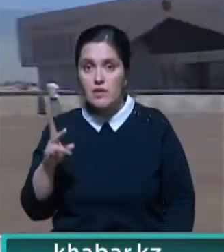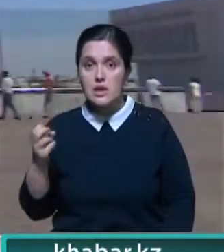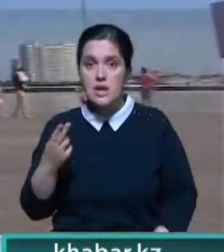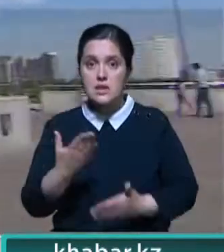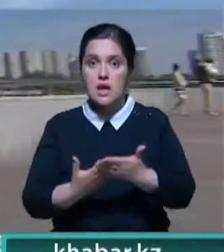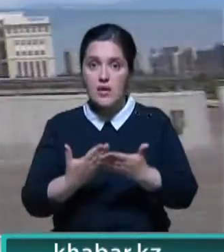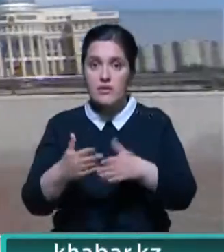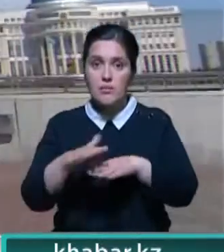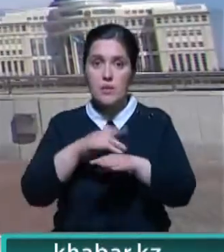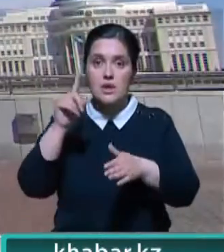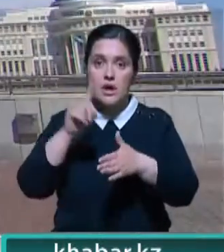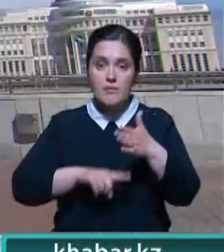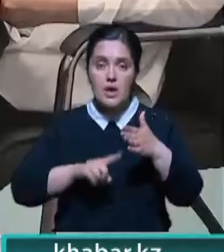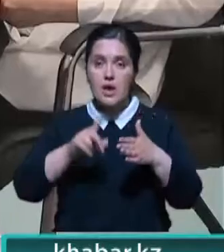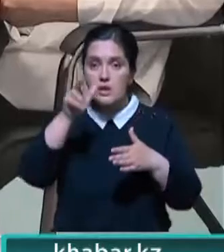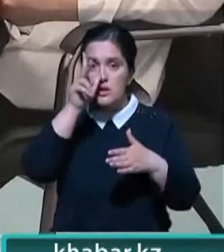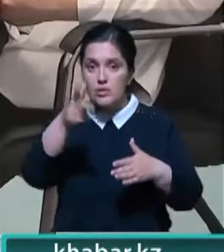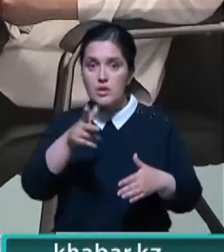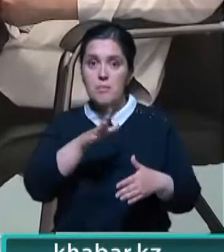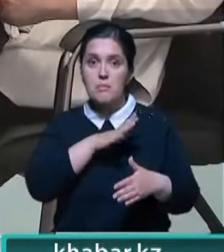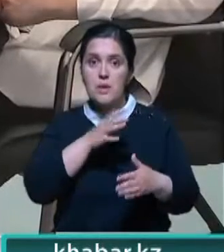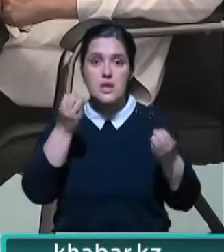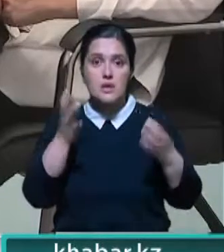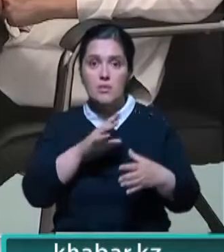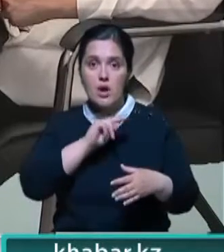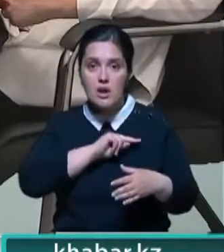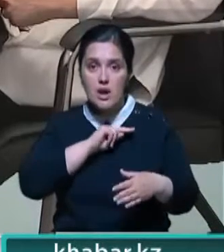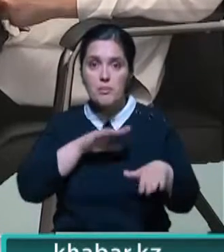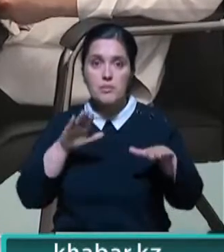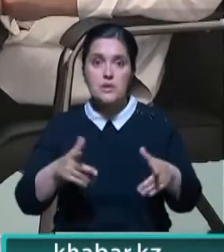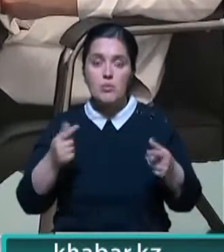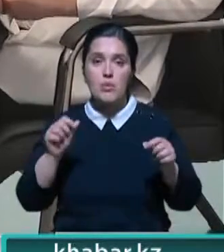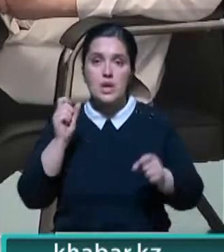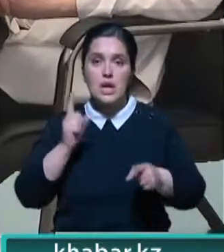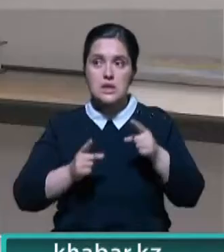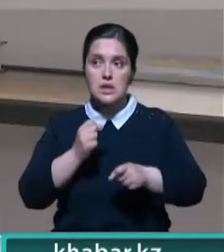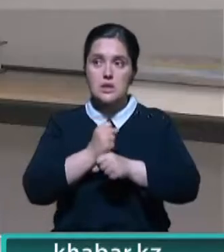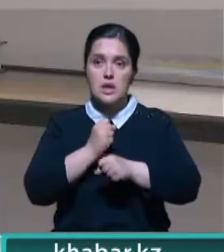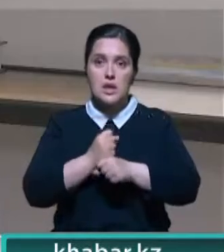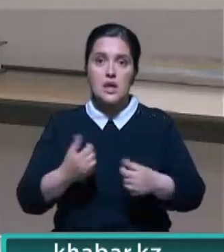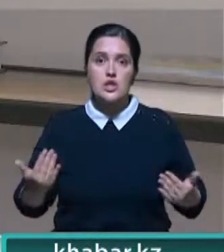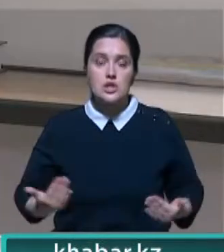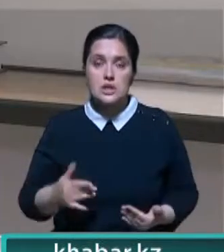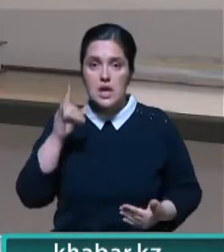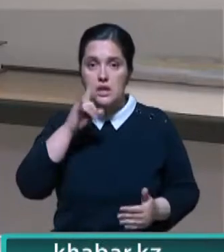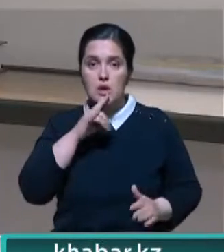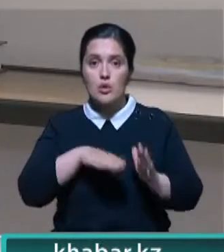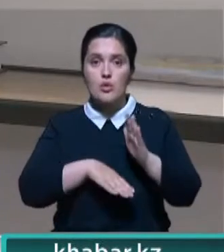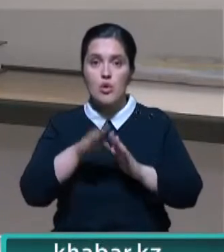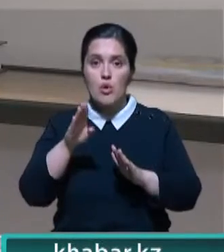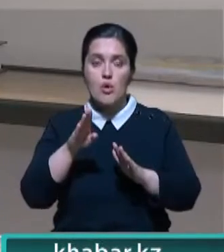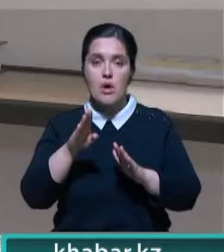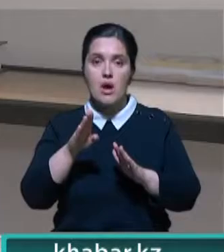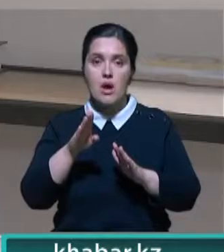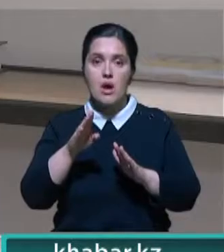НСОД последние три года был не просто работой, а местом, где он мог реально делать жизнь казахстанцев лучше, как бы